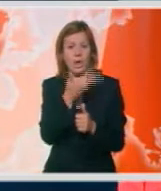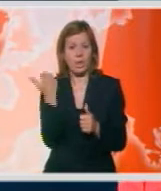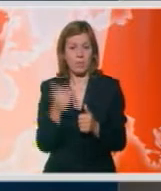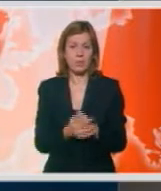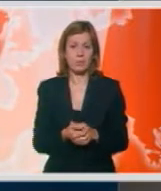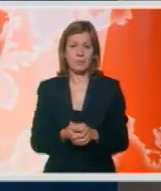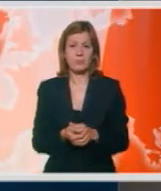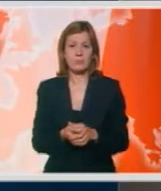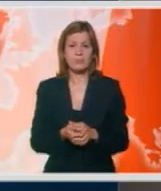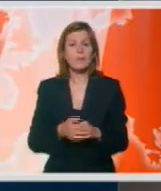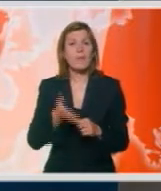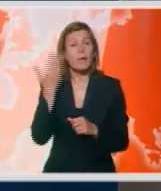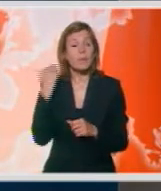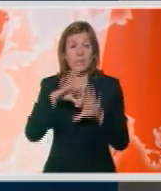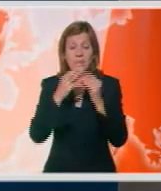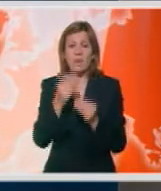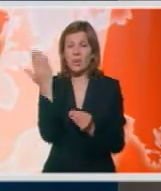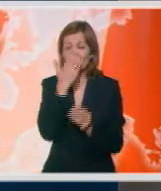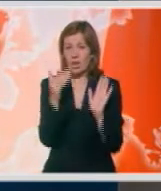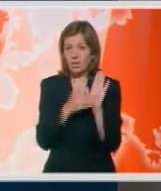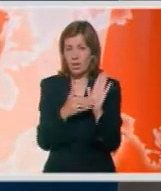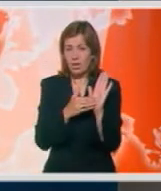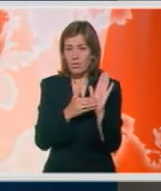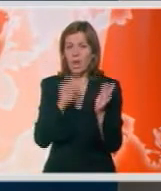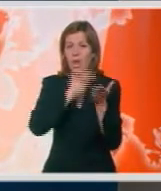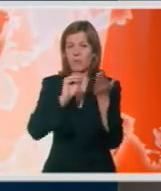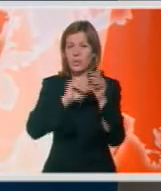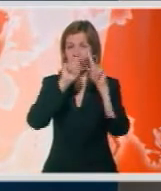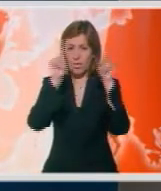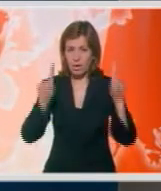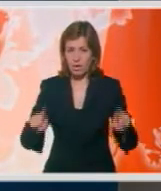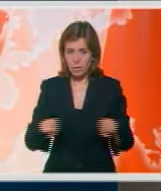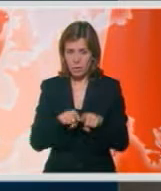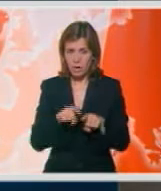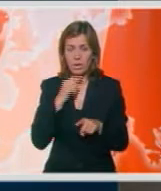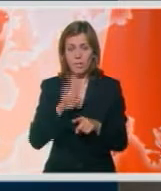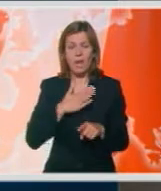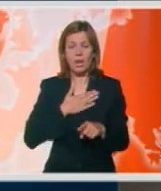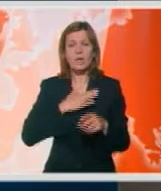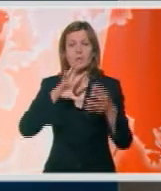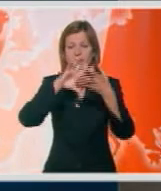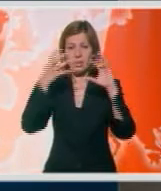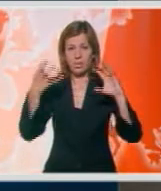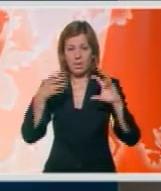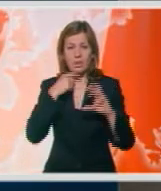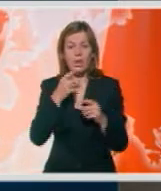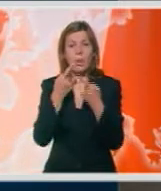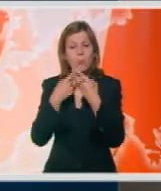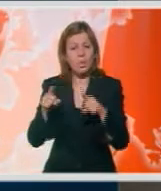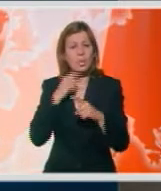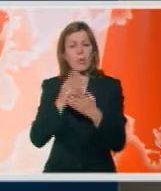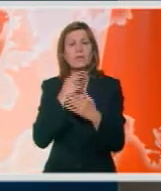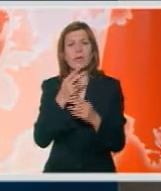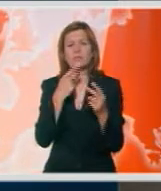Pre svega je potrebno da škola popune formulare koji su dostupni na sajtu našeg ministarstva i na posebnom sajtu